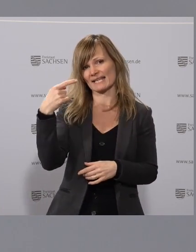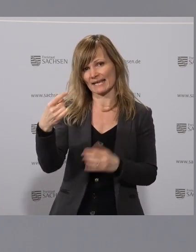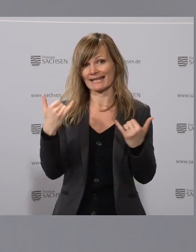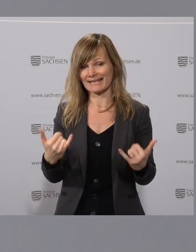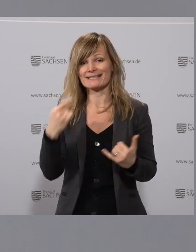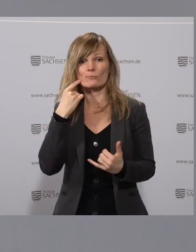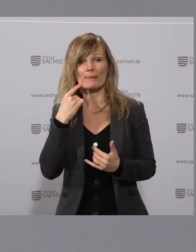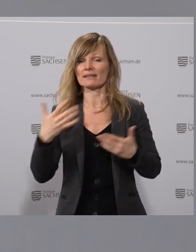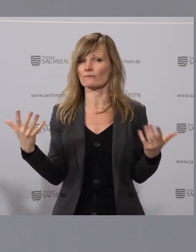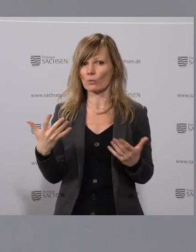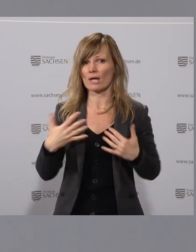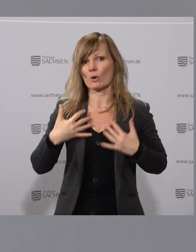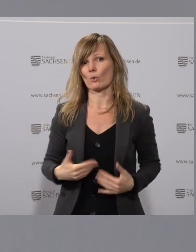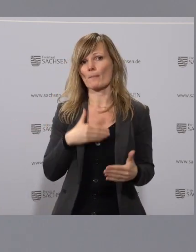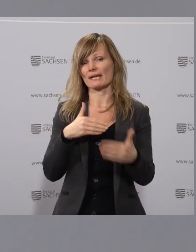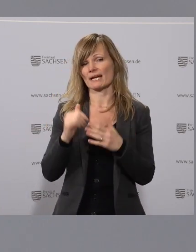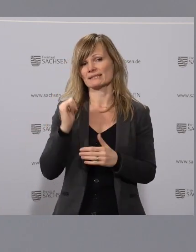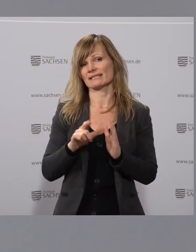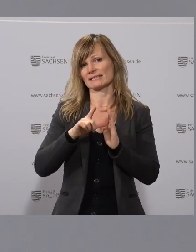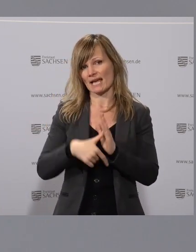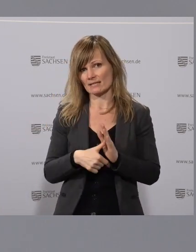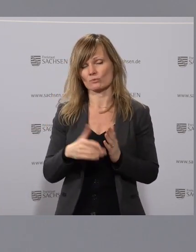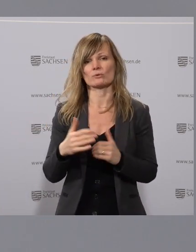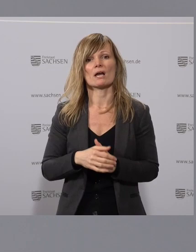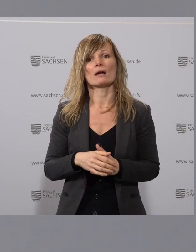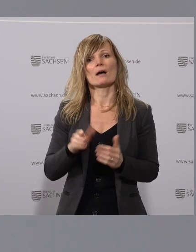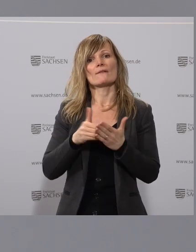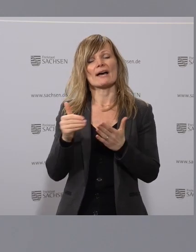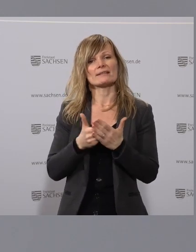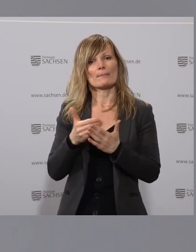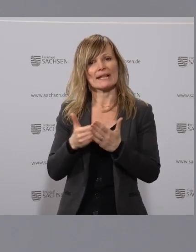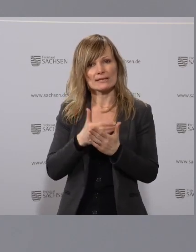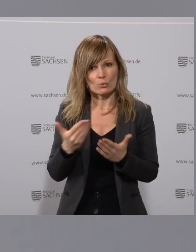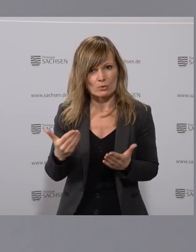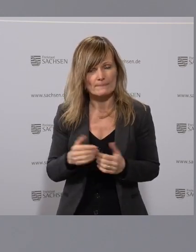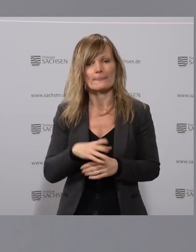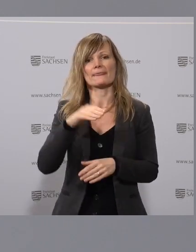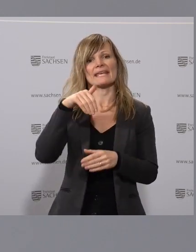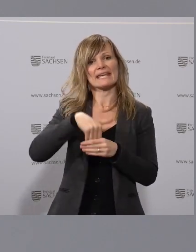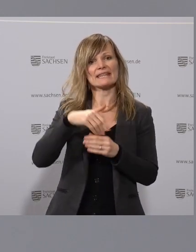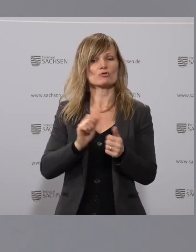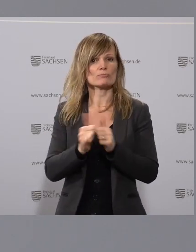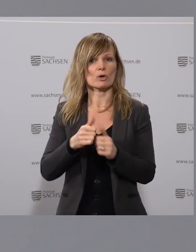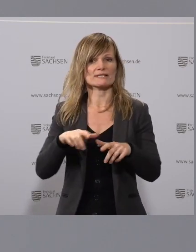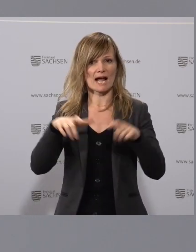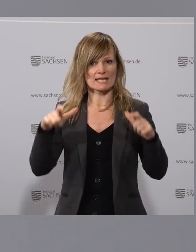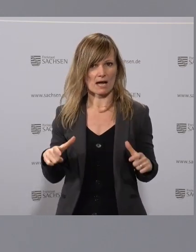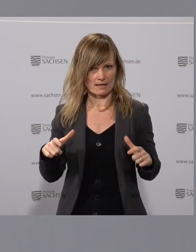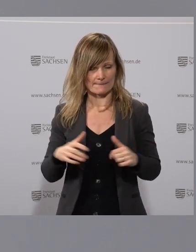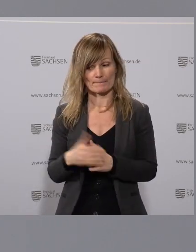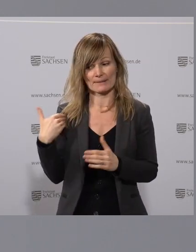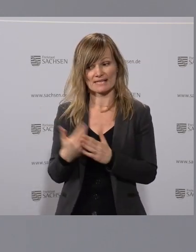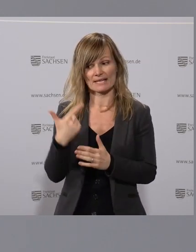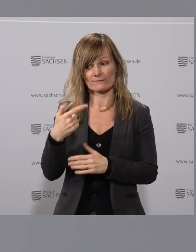derzeit bei den körpernahen Dienstleistungen, bei den Aus-, Fort und Weiterbildungen, bei den Innensportanlagen, die bisher eine